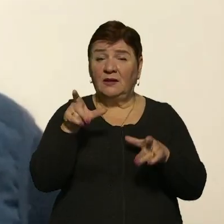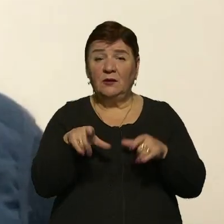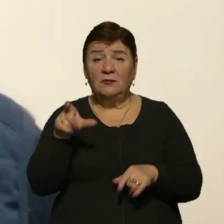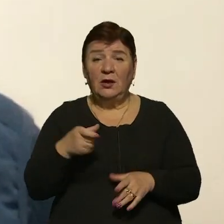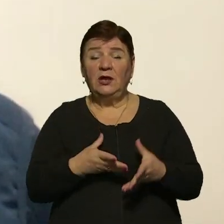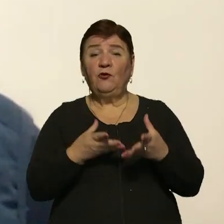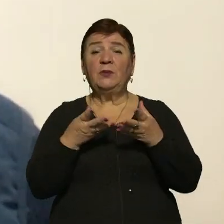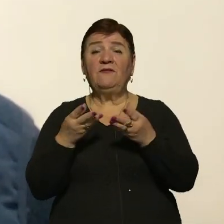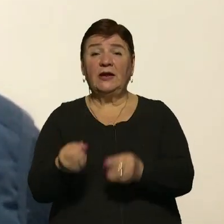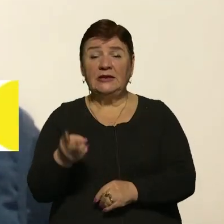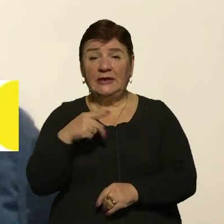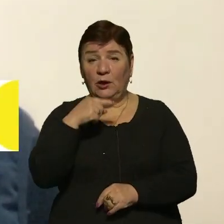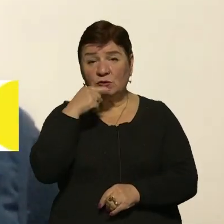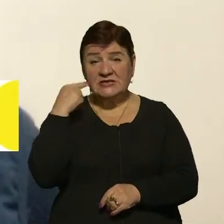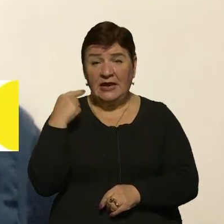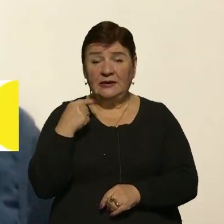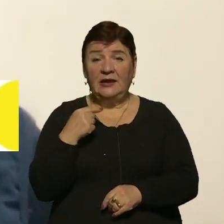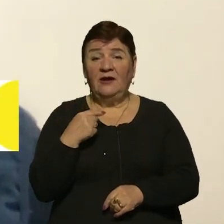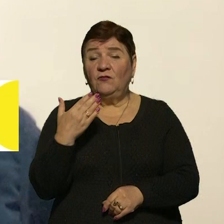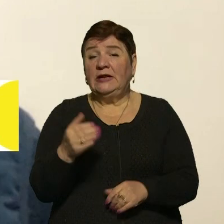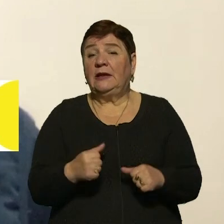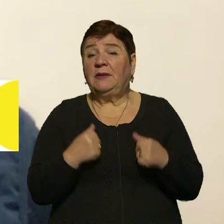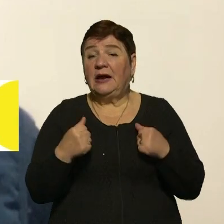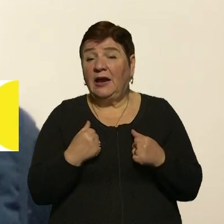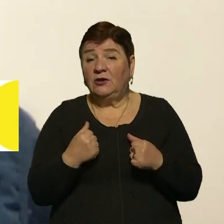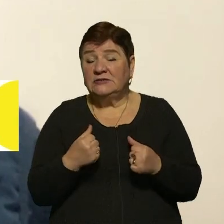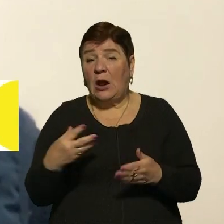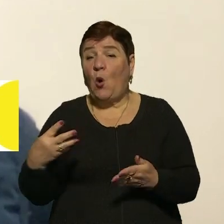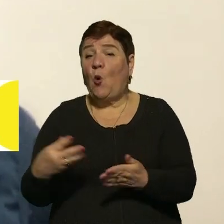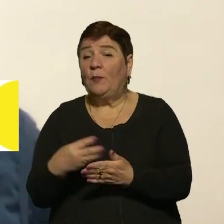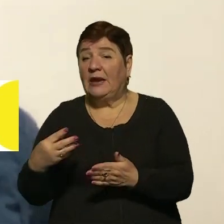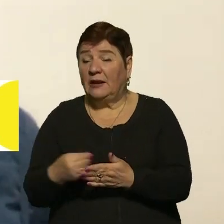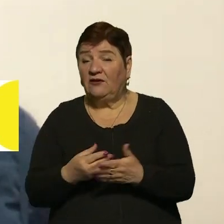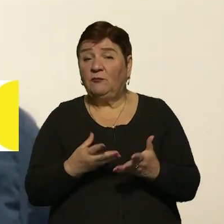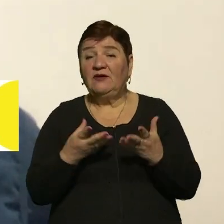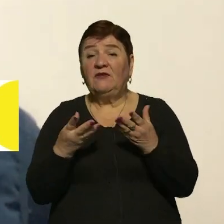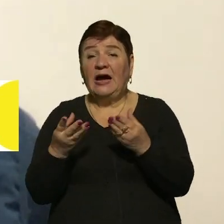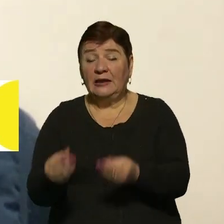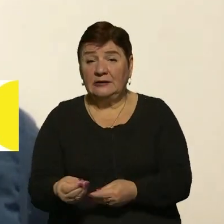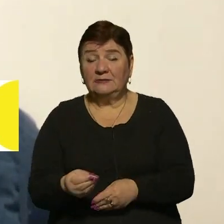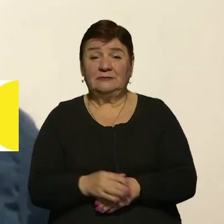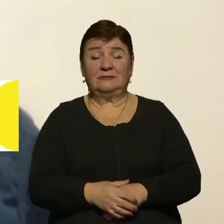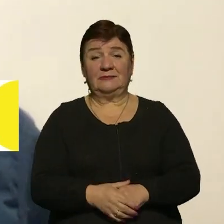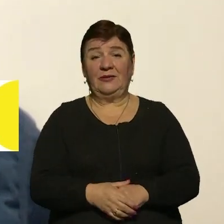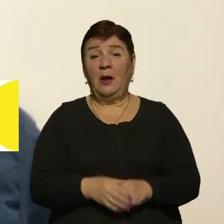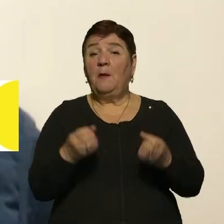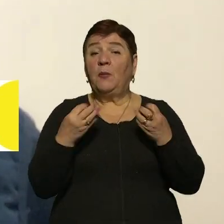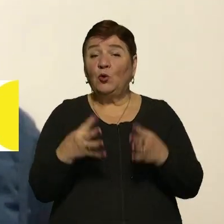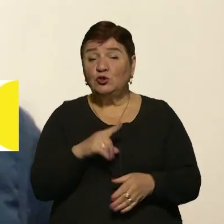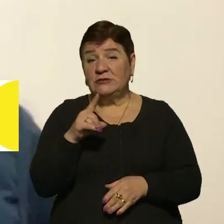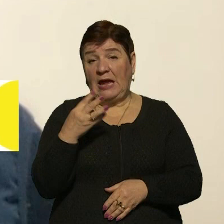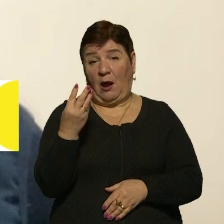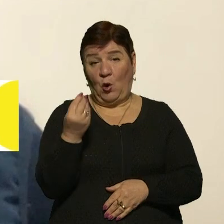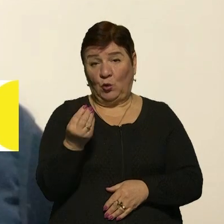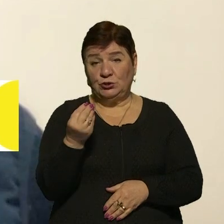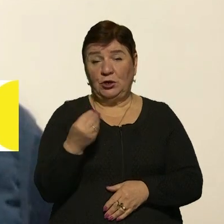І впливати для росіян це означає, вони намагаються на Заході купляти. Впливати це в їхньому розумінні купляти. Просто за гроші.